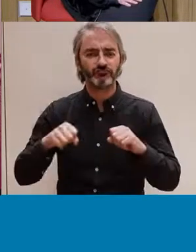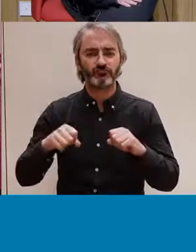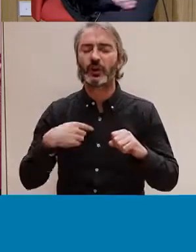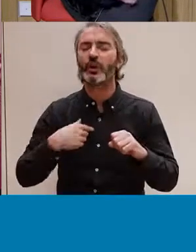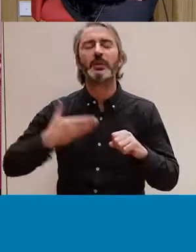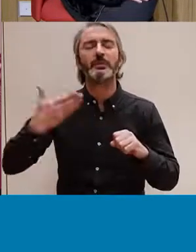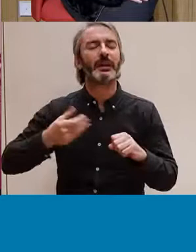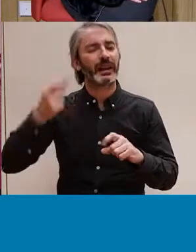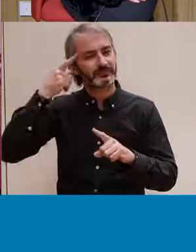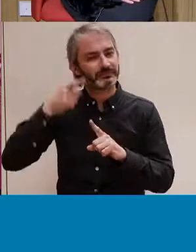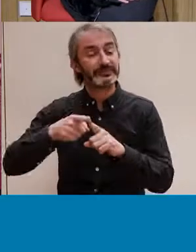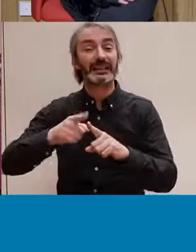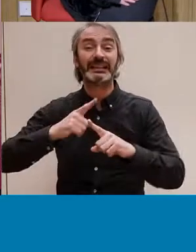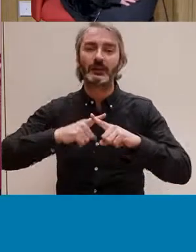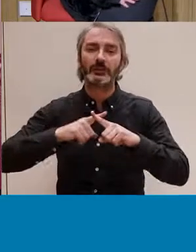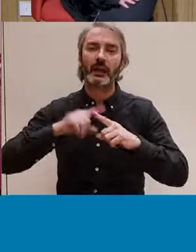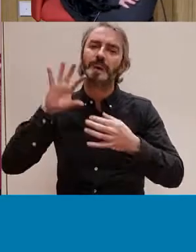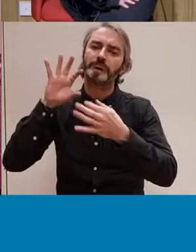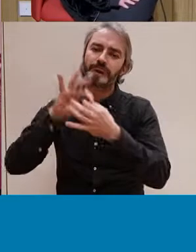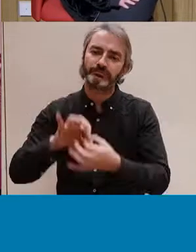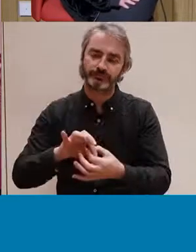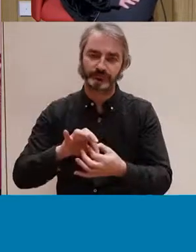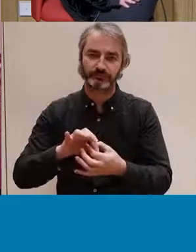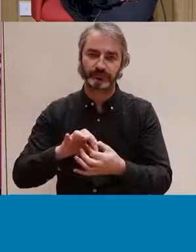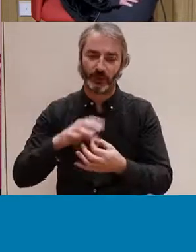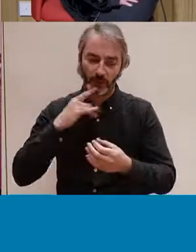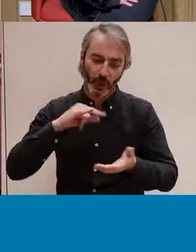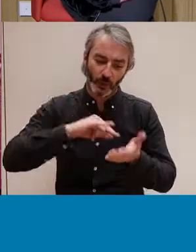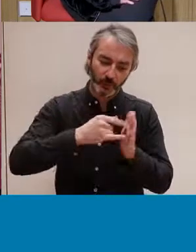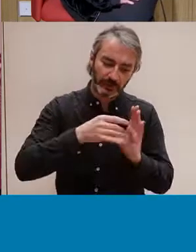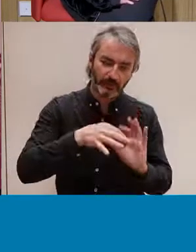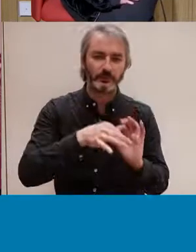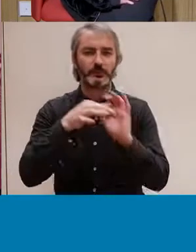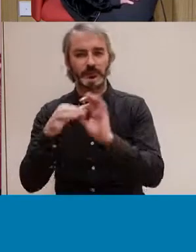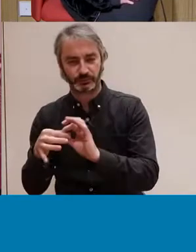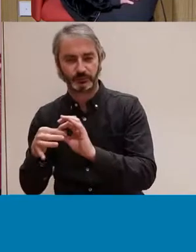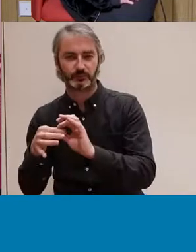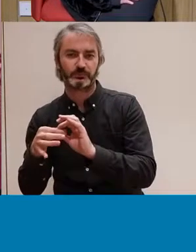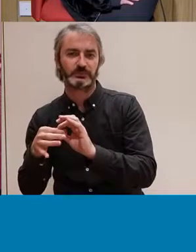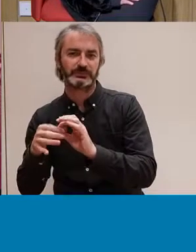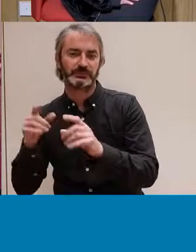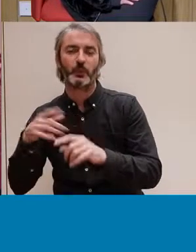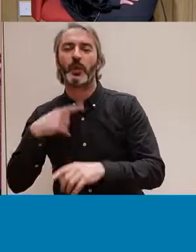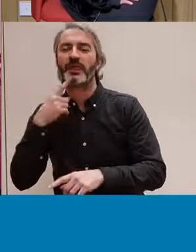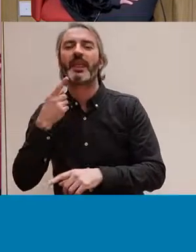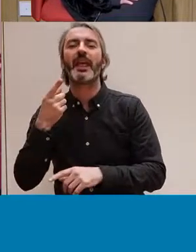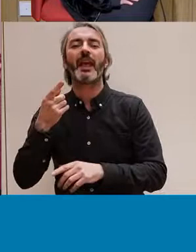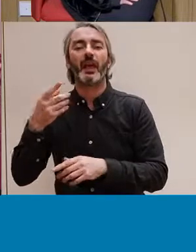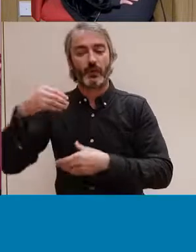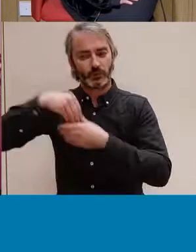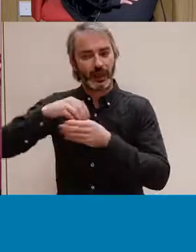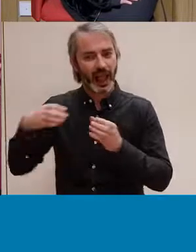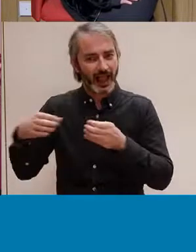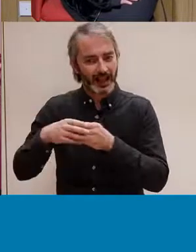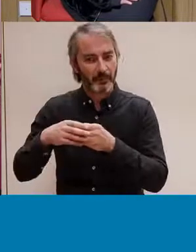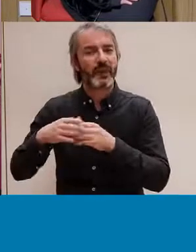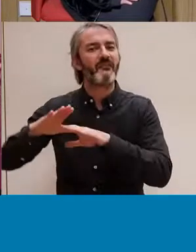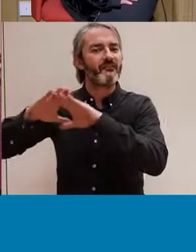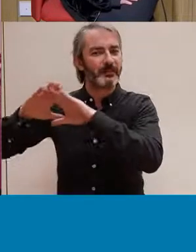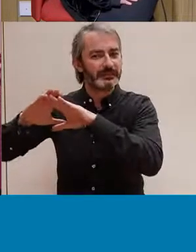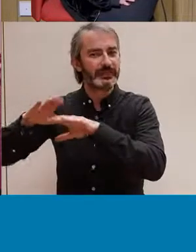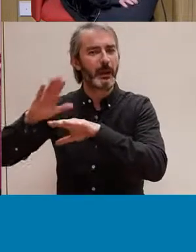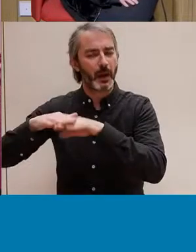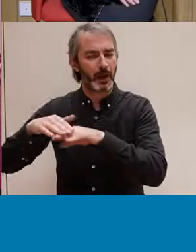sexualitat anés lligada amb el projecte, que fossin unes companyes feministes que tinguessin el discurs i que li donessin discurs